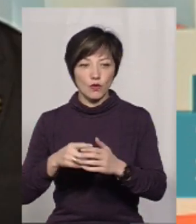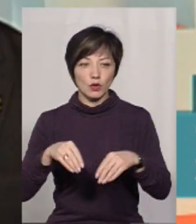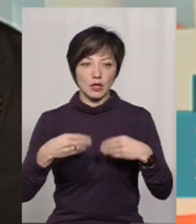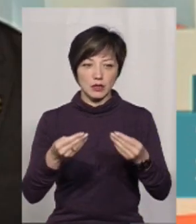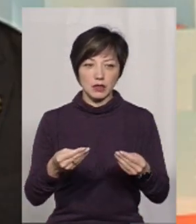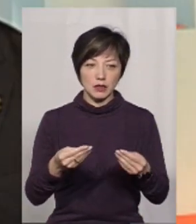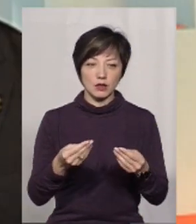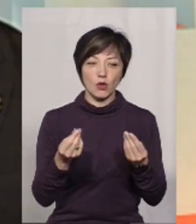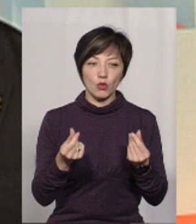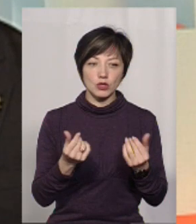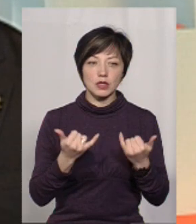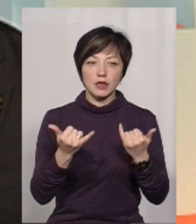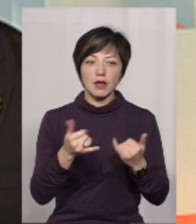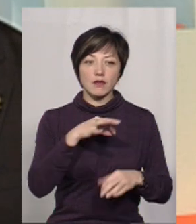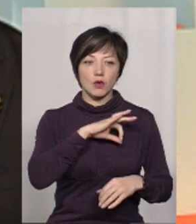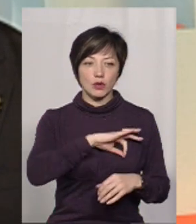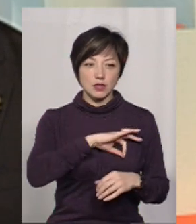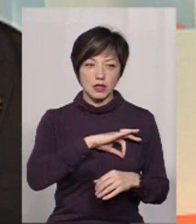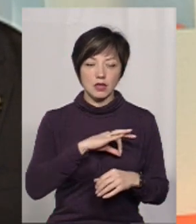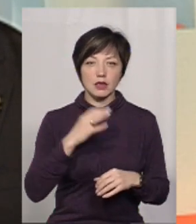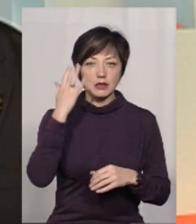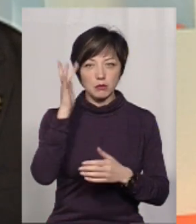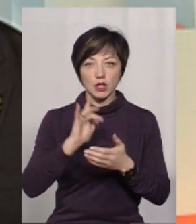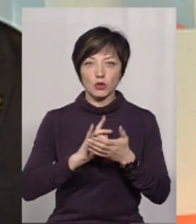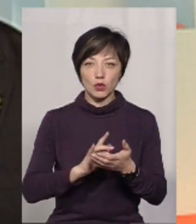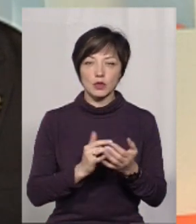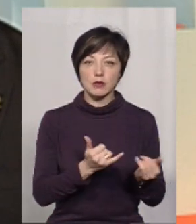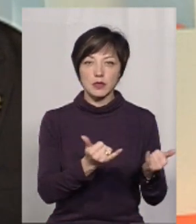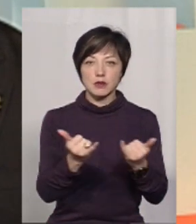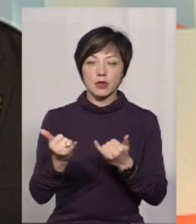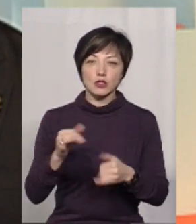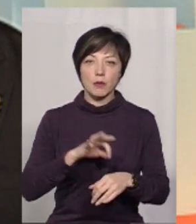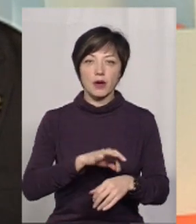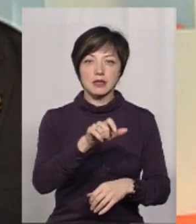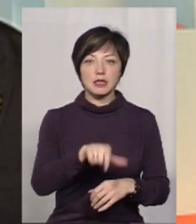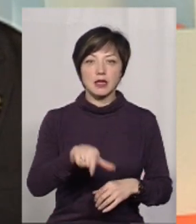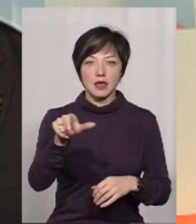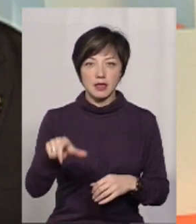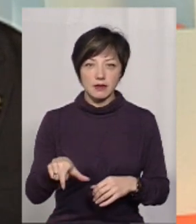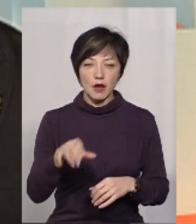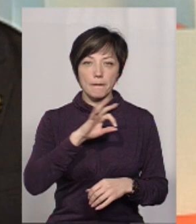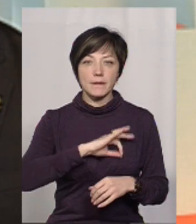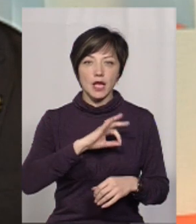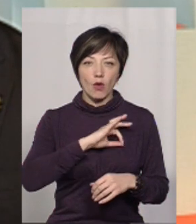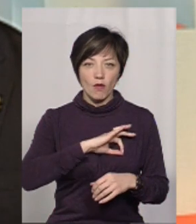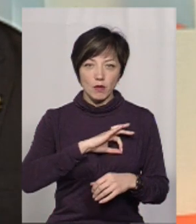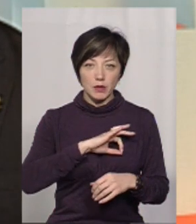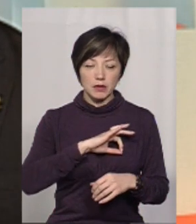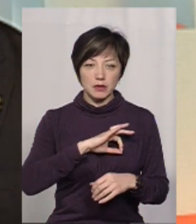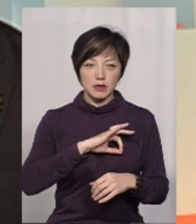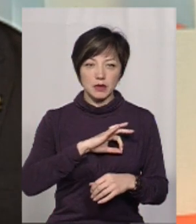надати кошти для використання з метою забезпечення пацієнтів пільговими